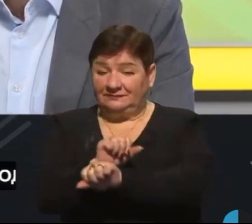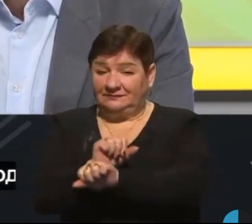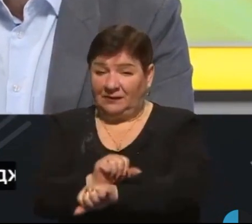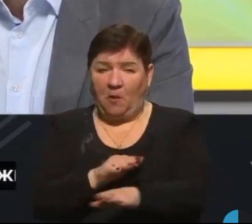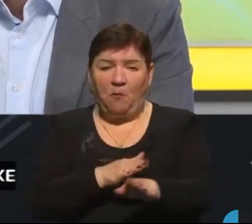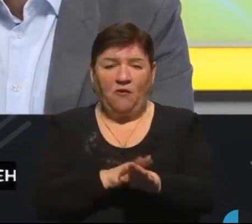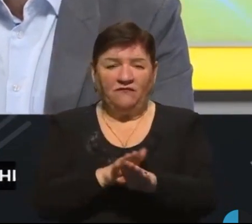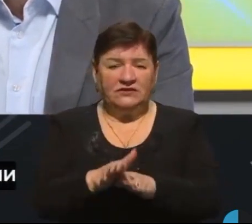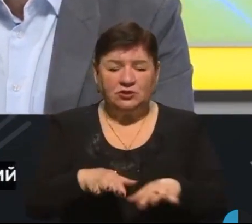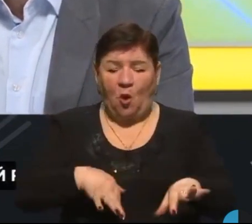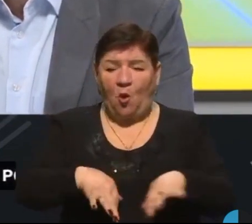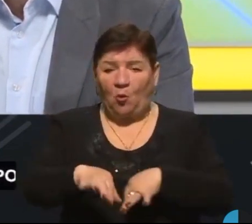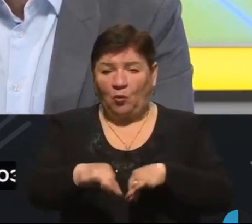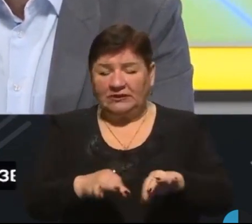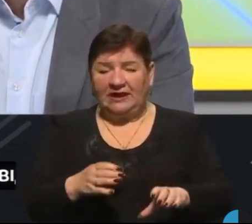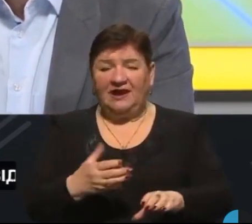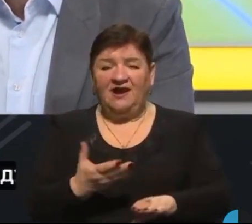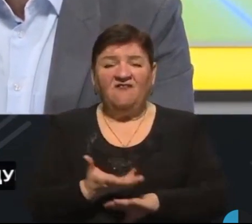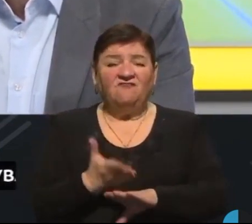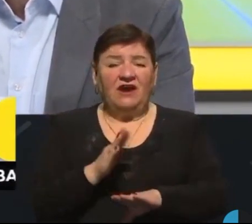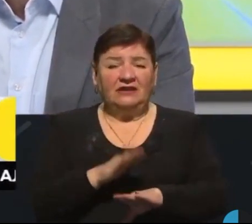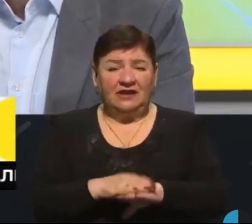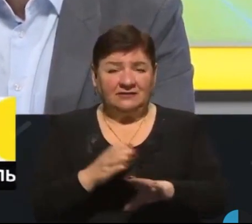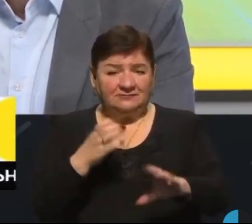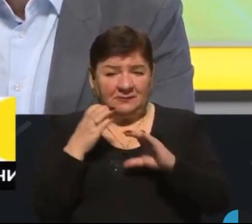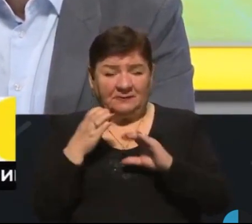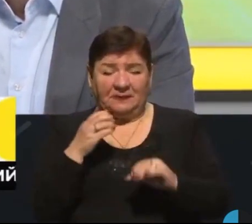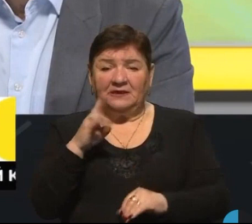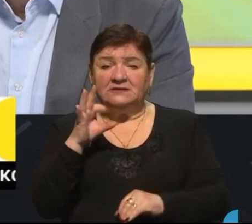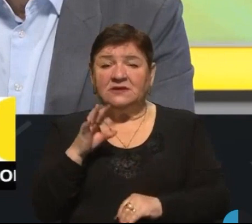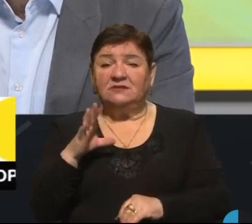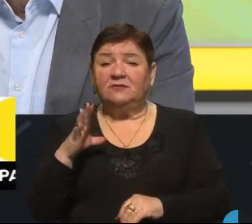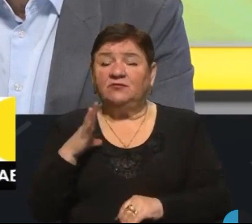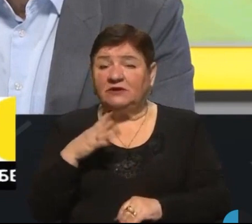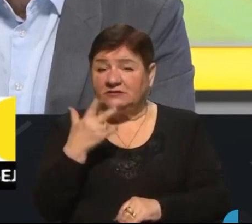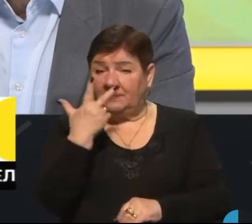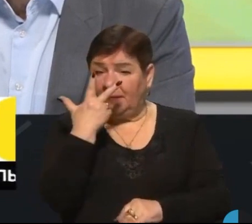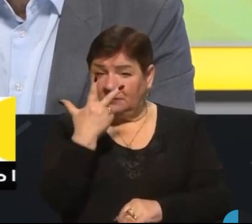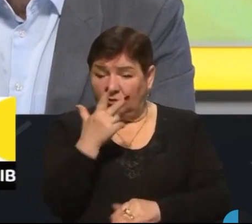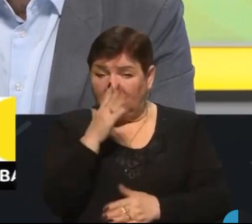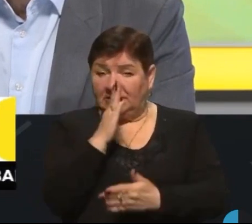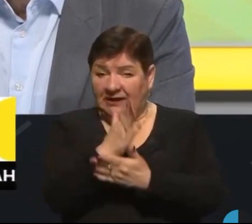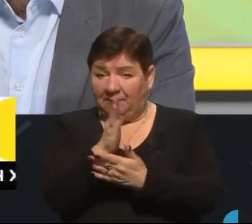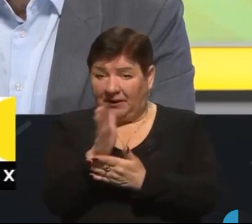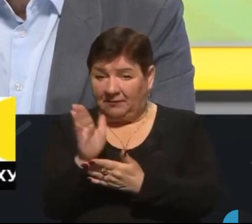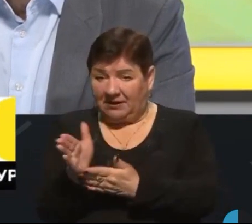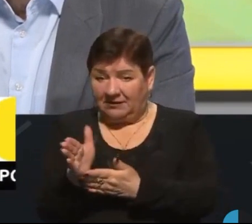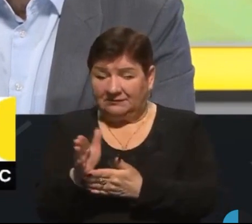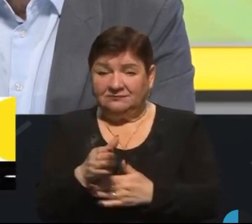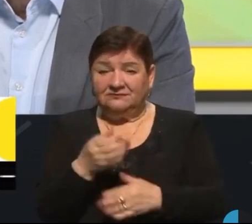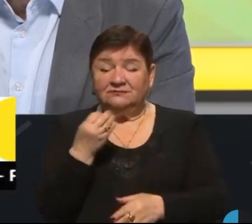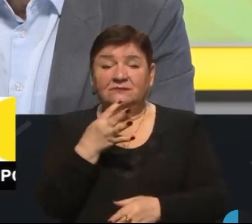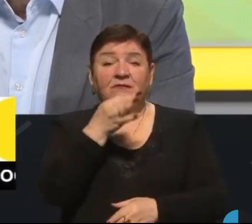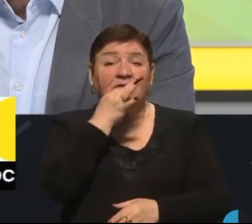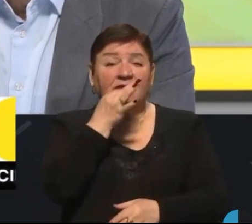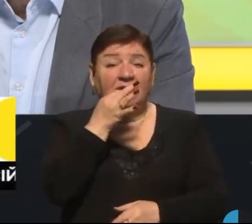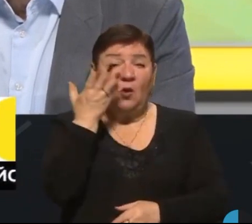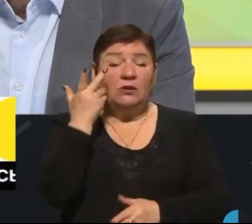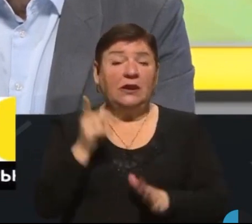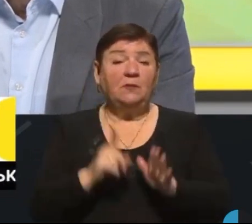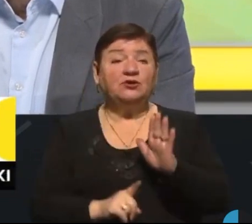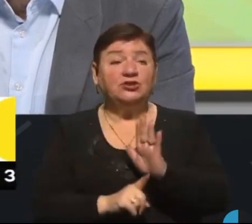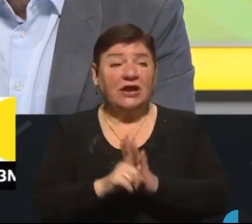повністю рух для вантажних транспортних засобів. І це відбувається на трьох напрямках. Ще раніше, коли вони